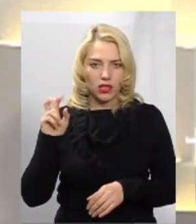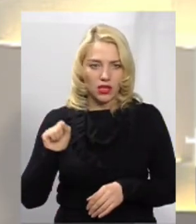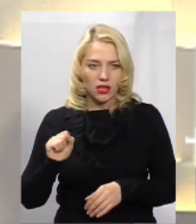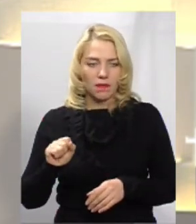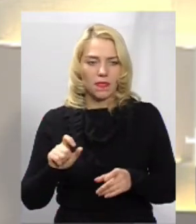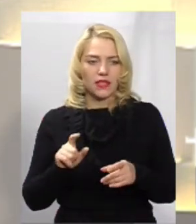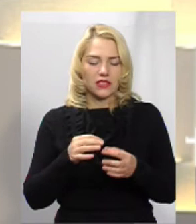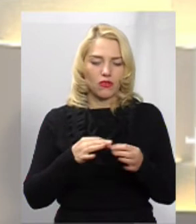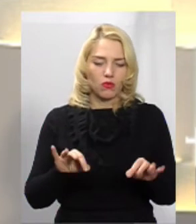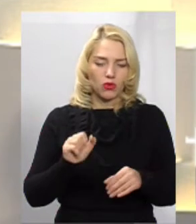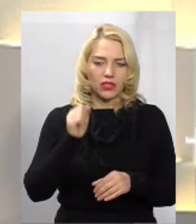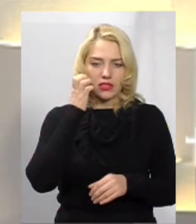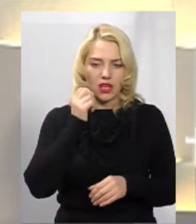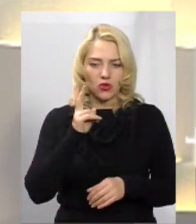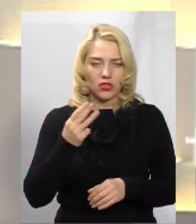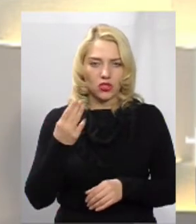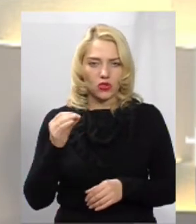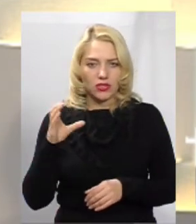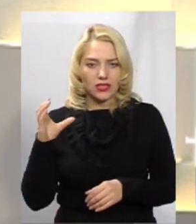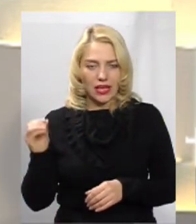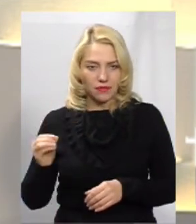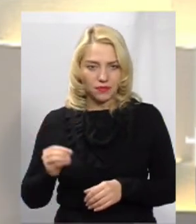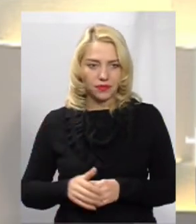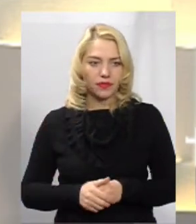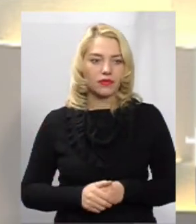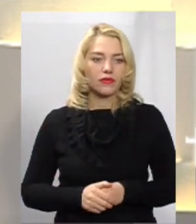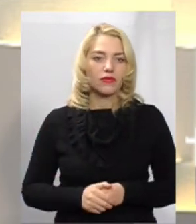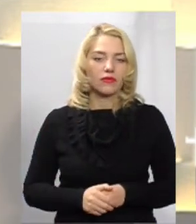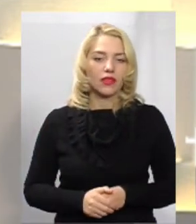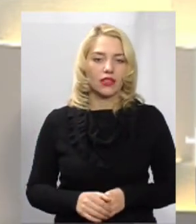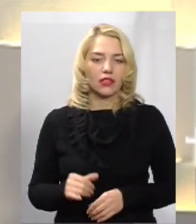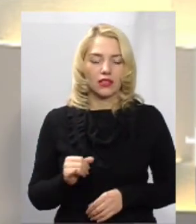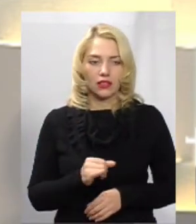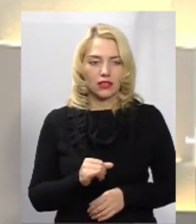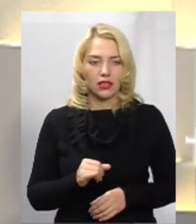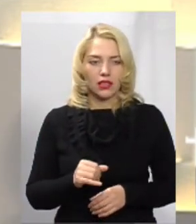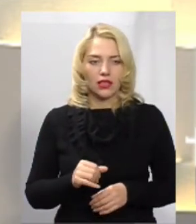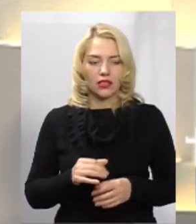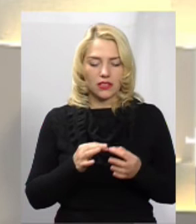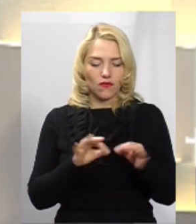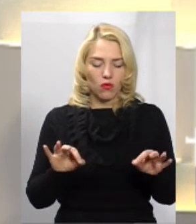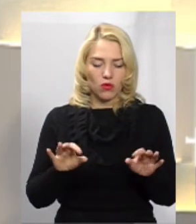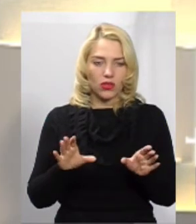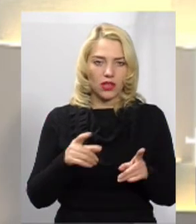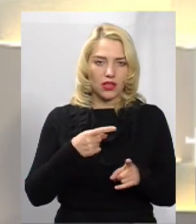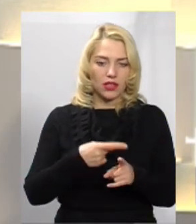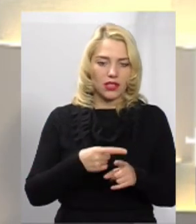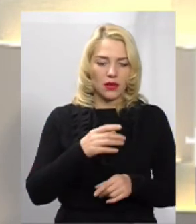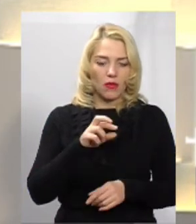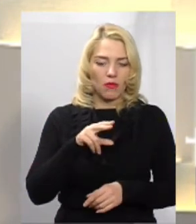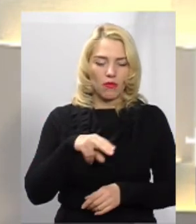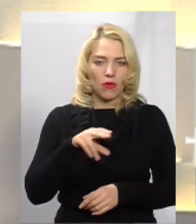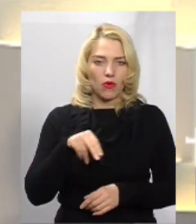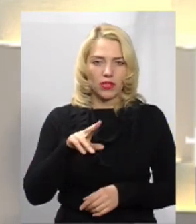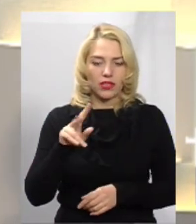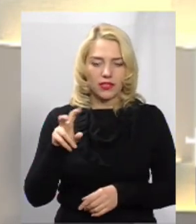і Свободи Старокостянтинівське шосе і безпосередньо Свободи Сподільською. Окрему